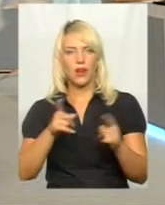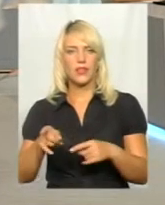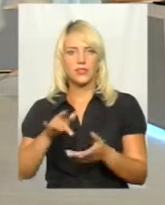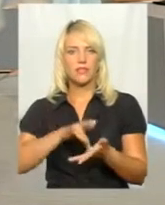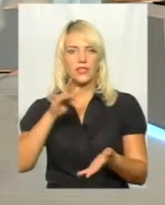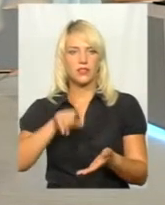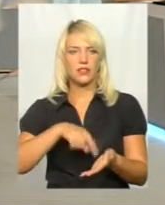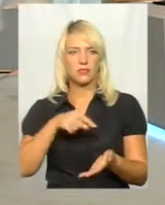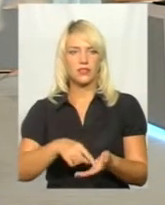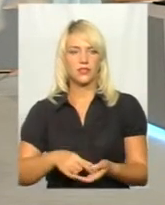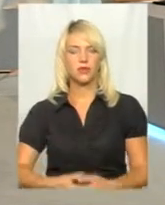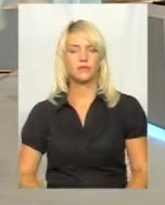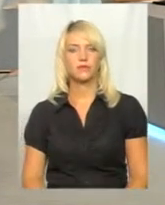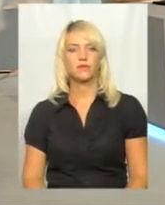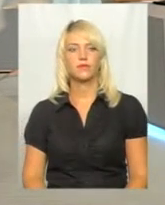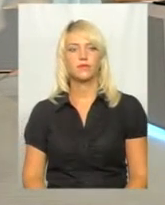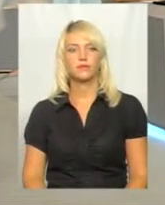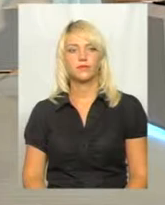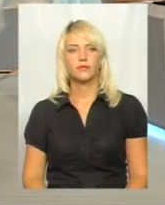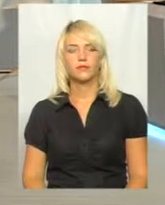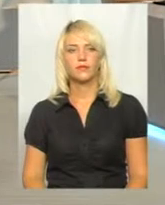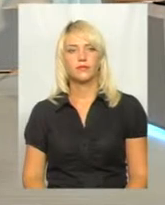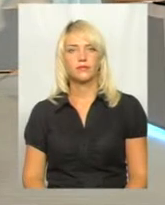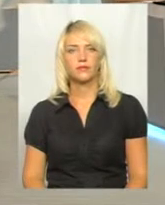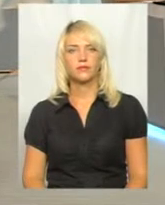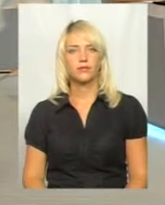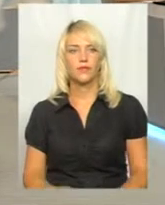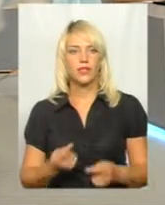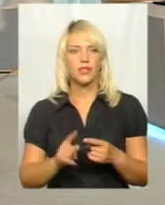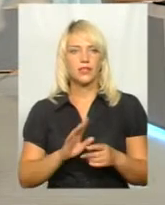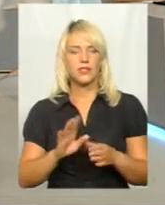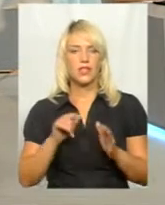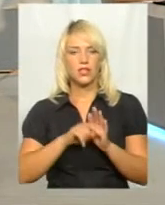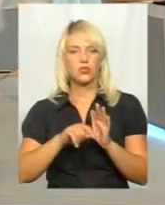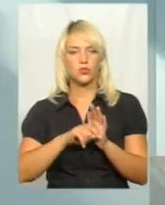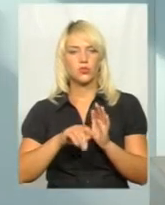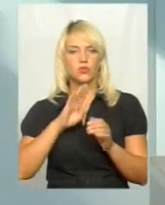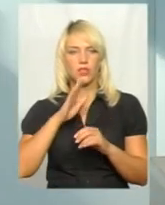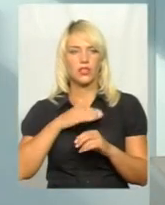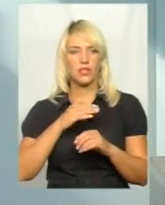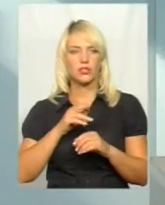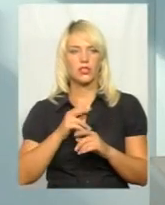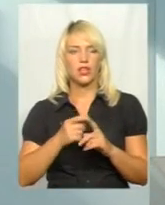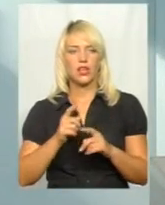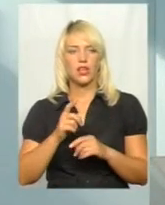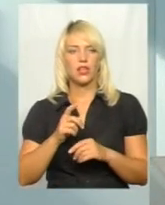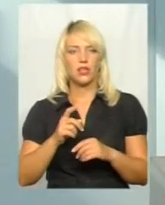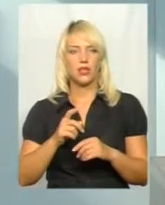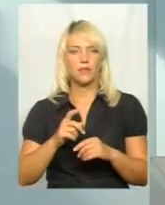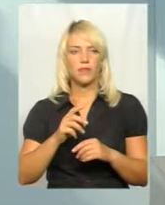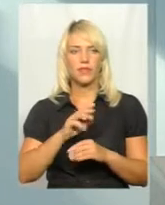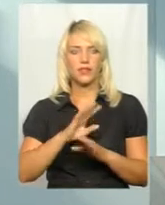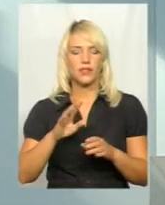Дякуємо. Ну, взагалі, це не стосується наших цих скульптур, бо вона створена не нашим